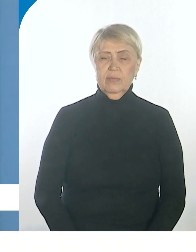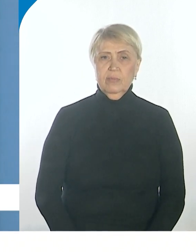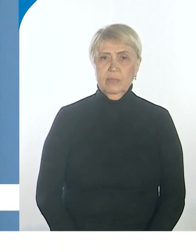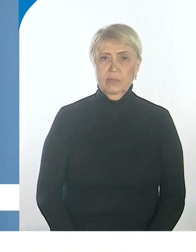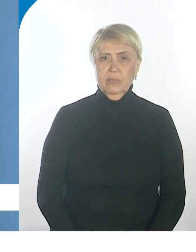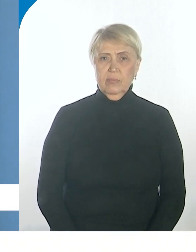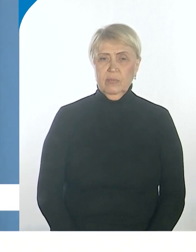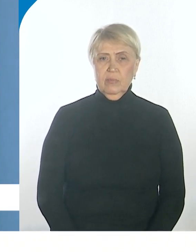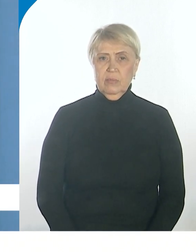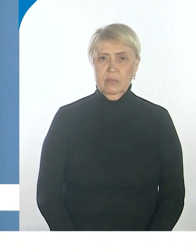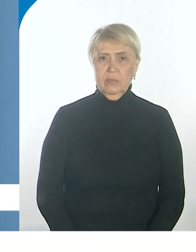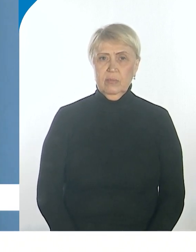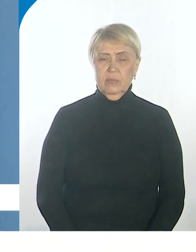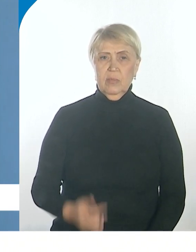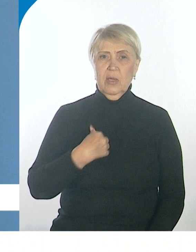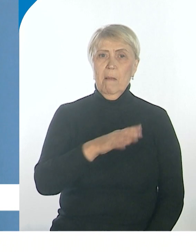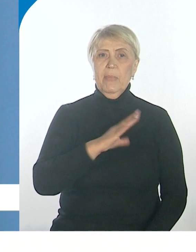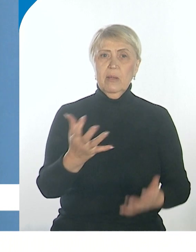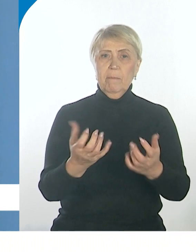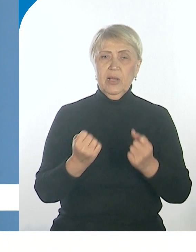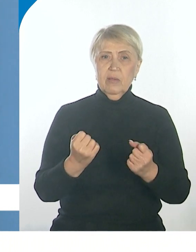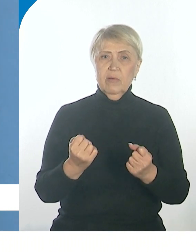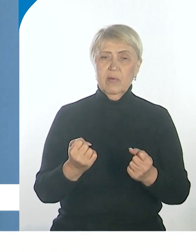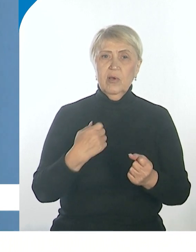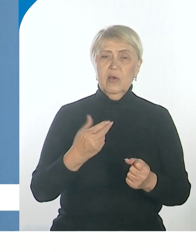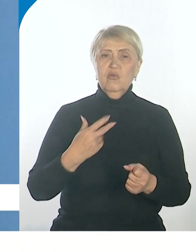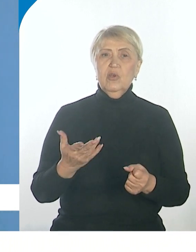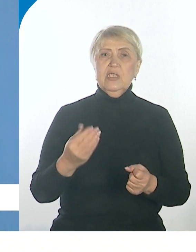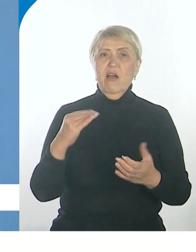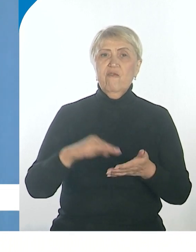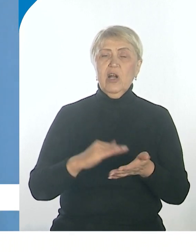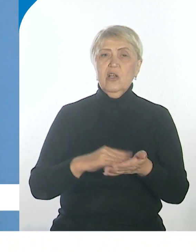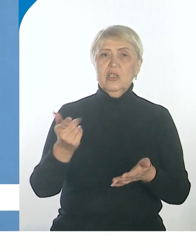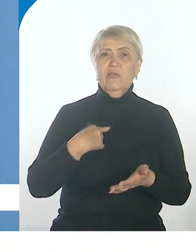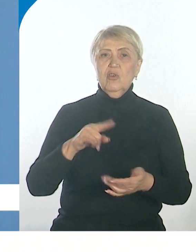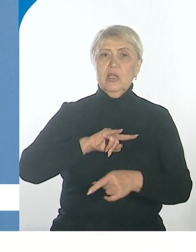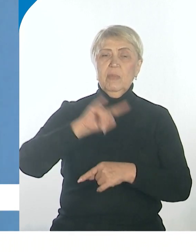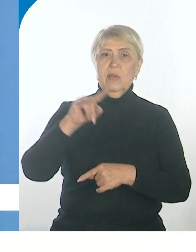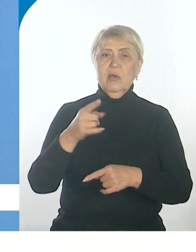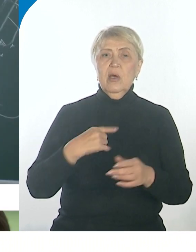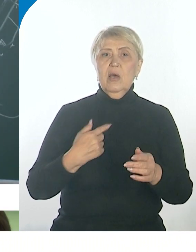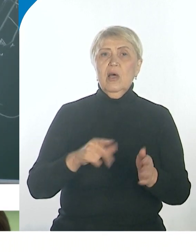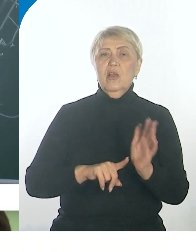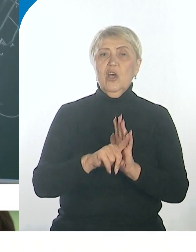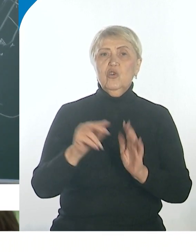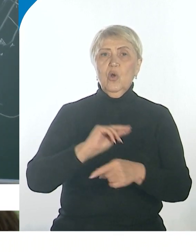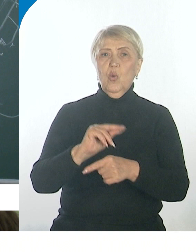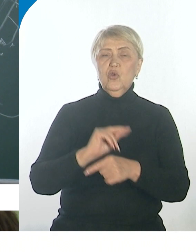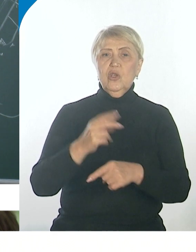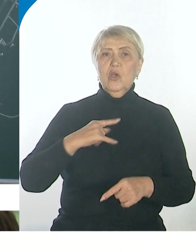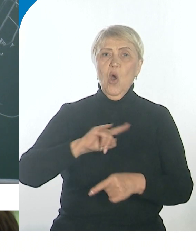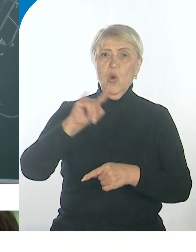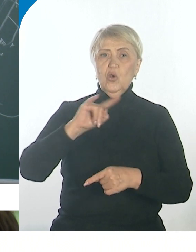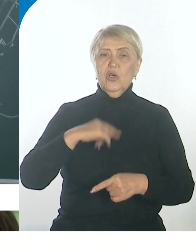был принят в качестве пилота-инструктора, стал учить казанских летчиков. В 1995